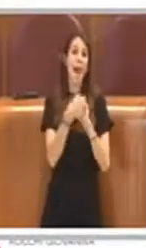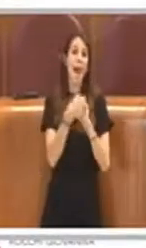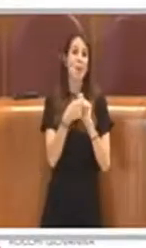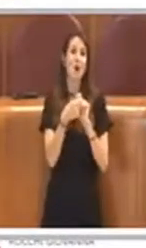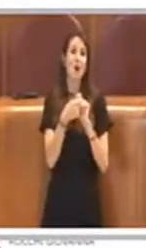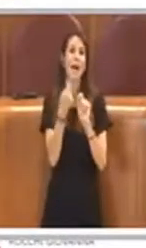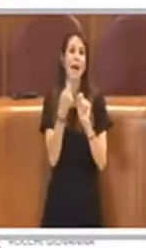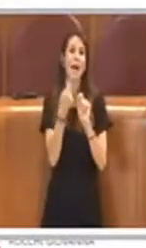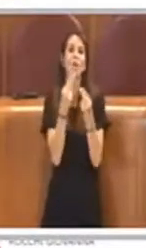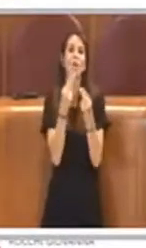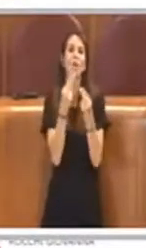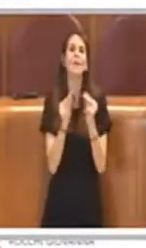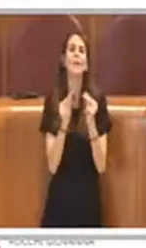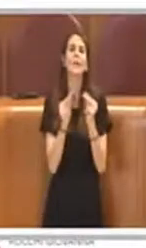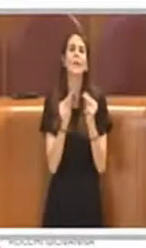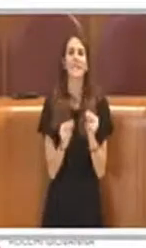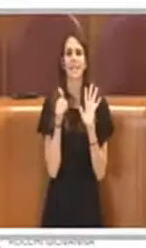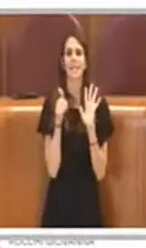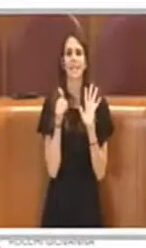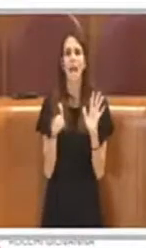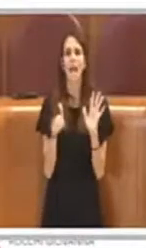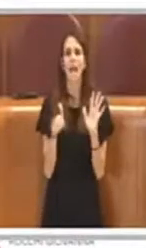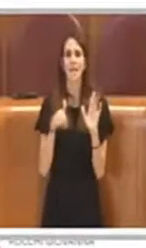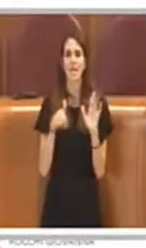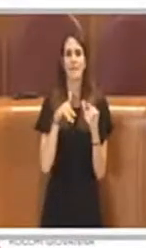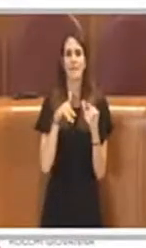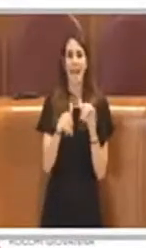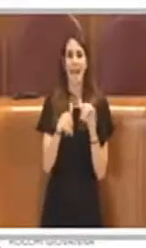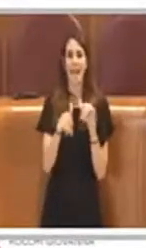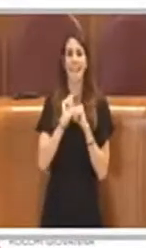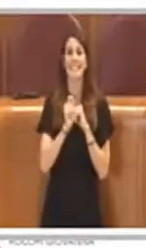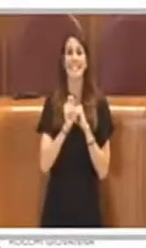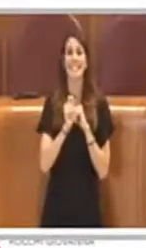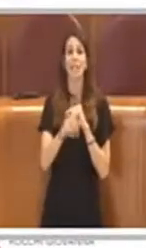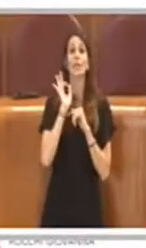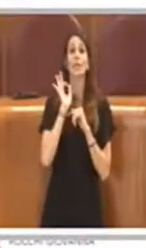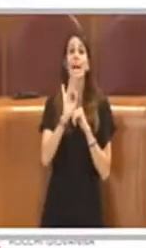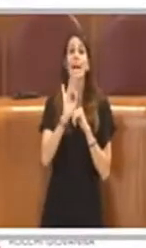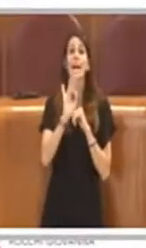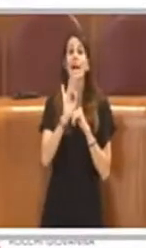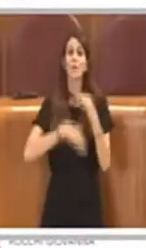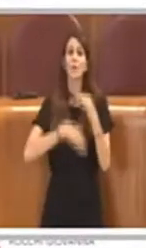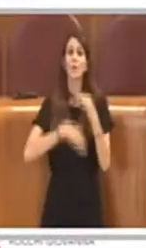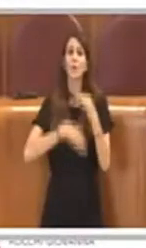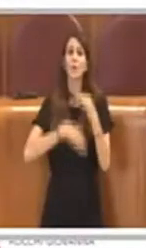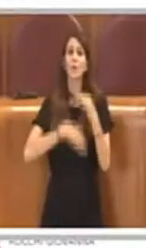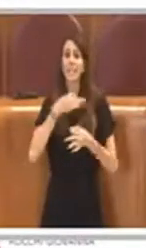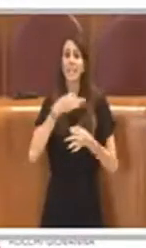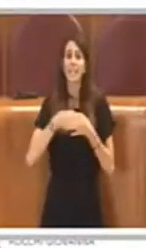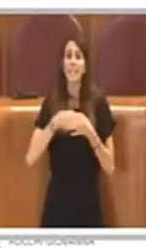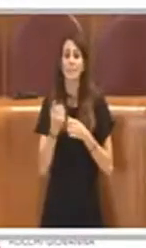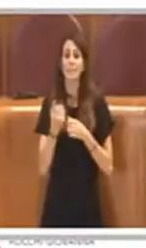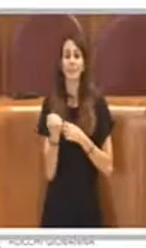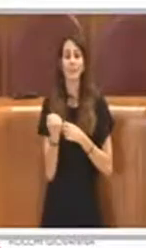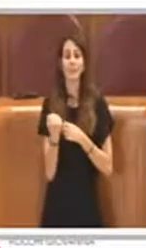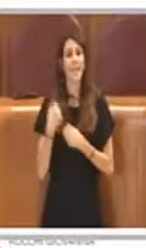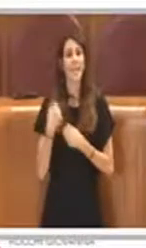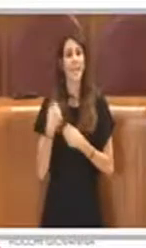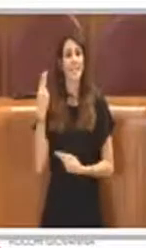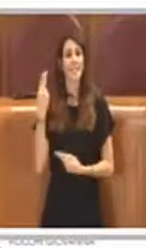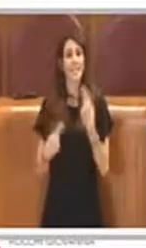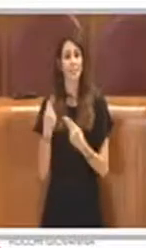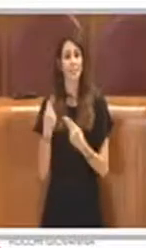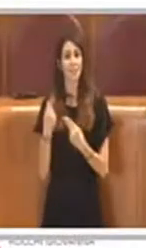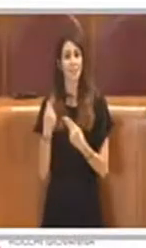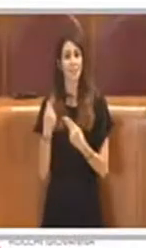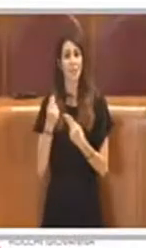miliardi con 3 milioni peraltro a saldo zero, vale a dire non esce un euro in più da quelle che sono le gas dell'amministrazione,